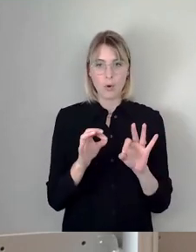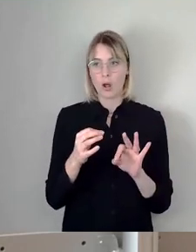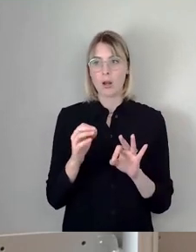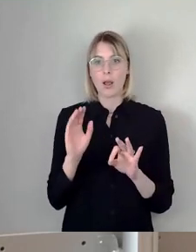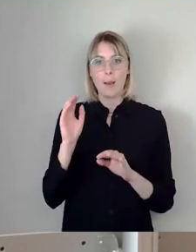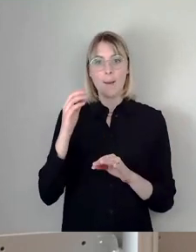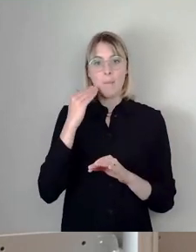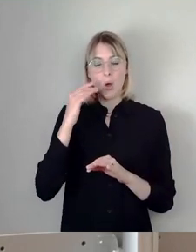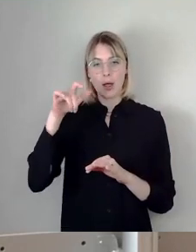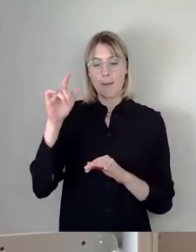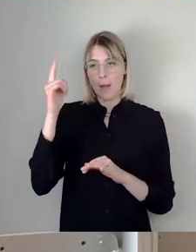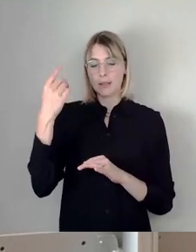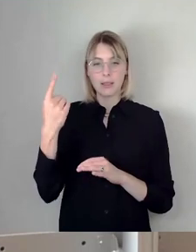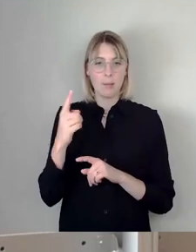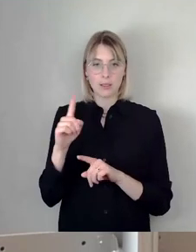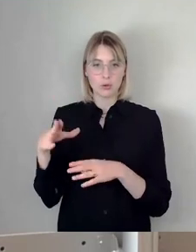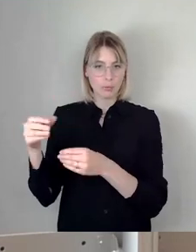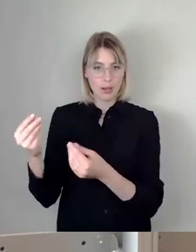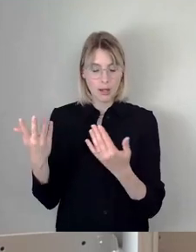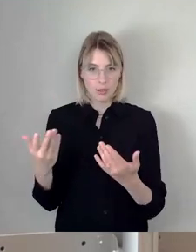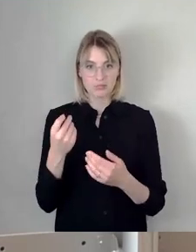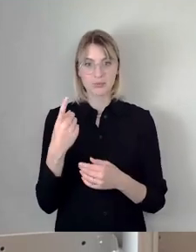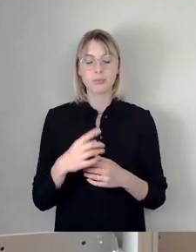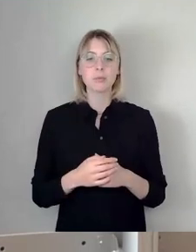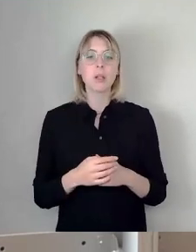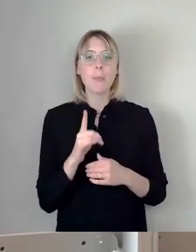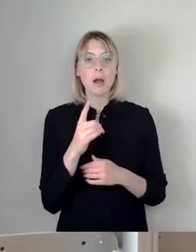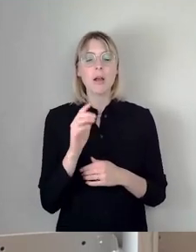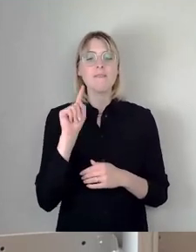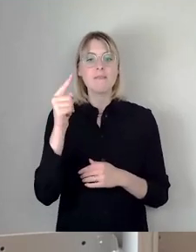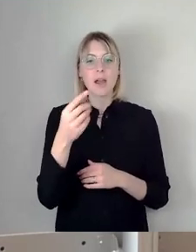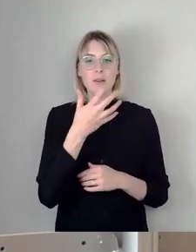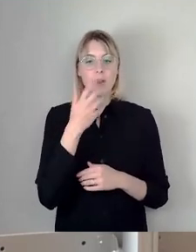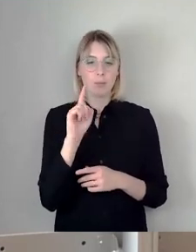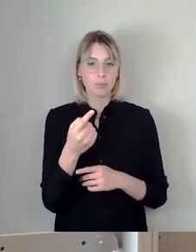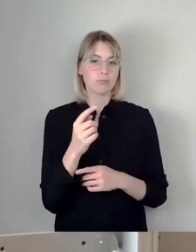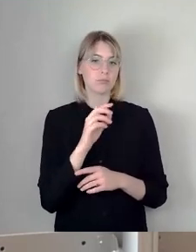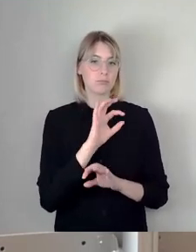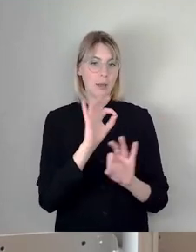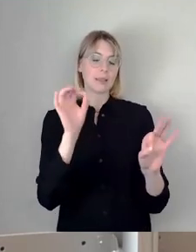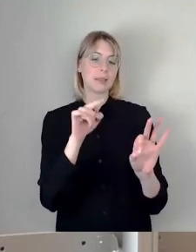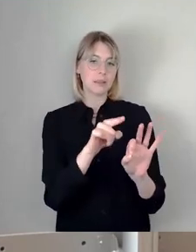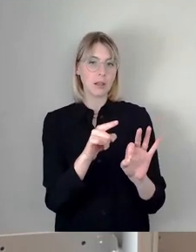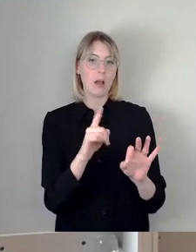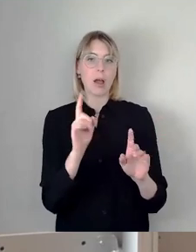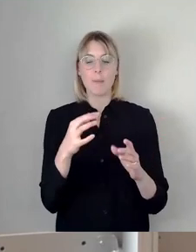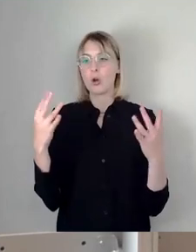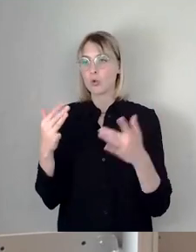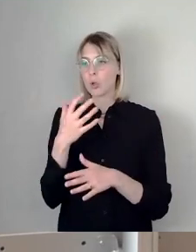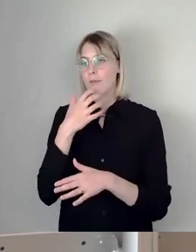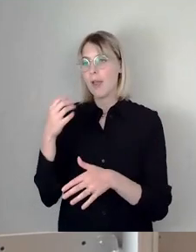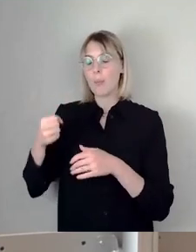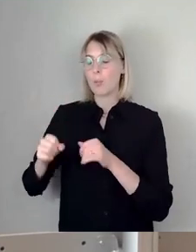Dass im Prinzip die Fernwärme zu bevorzugen ist, eigentlich oder von den Grünen jetzt die Wärmepumpe, aber gut, und